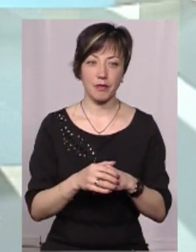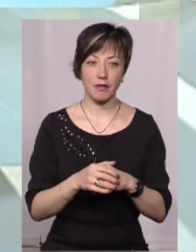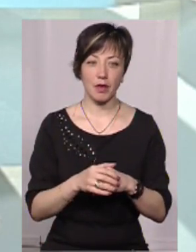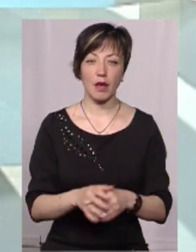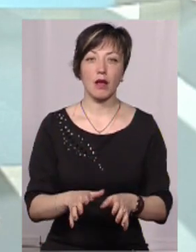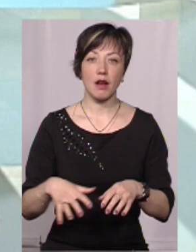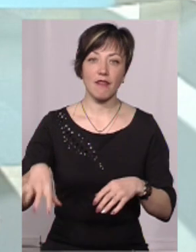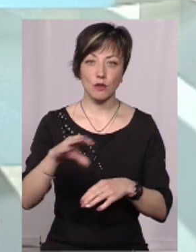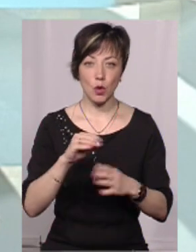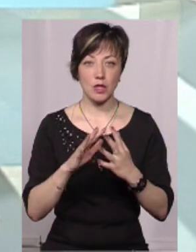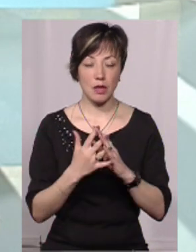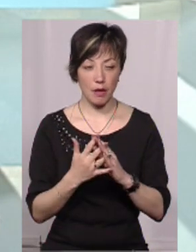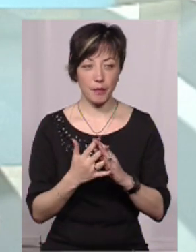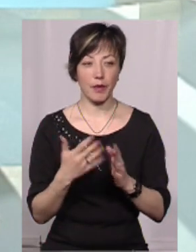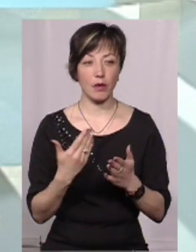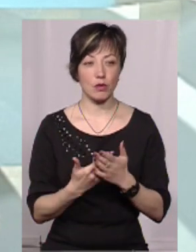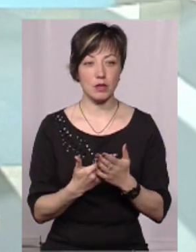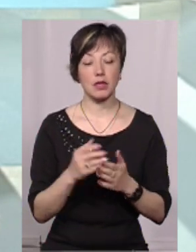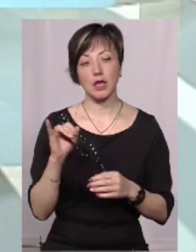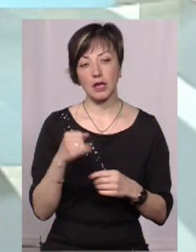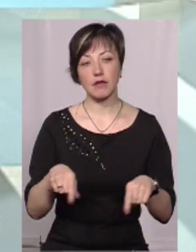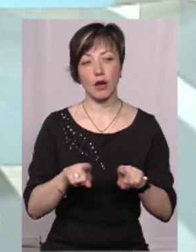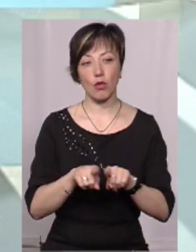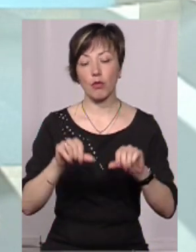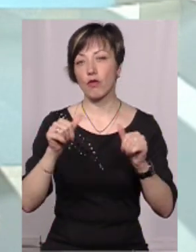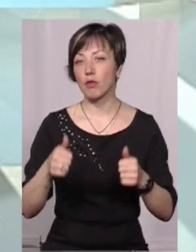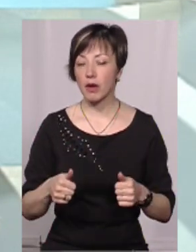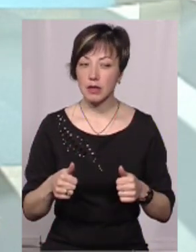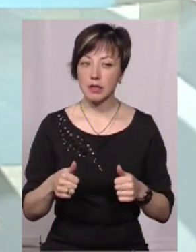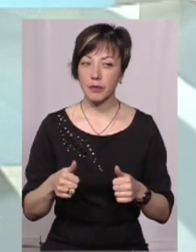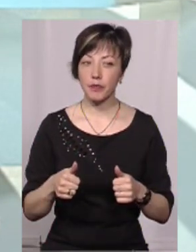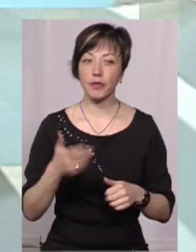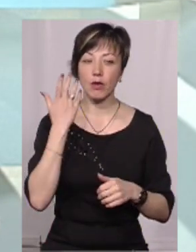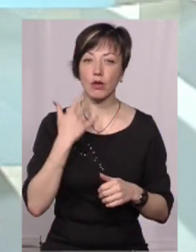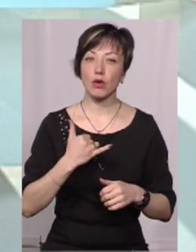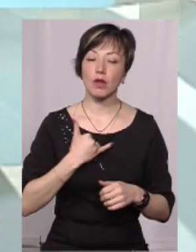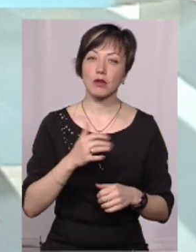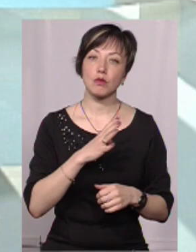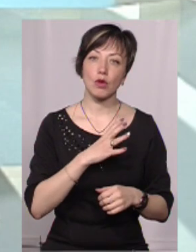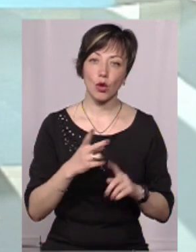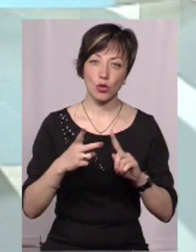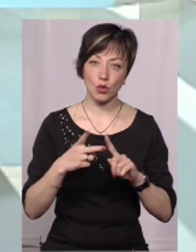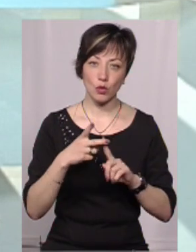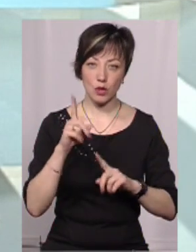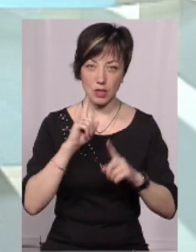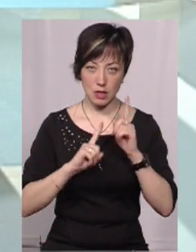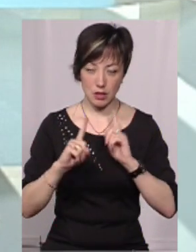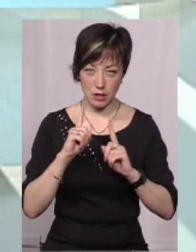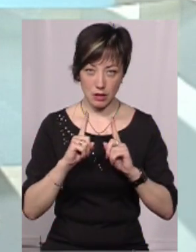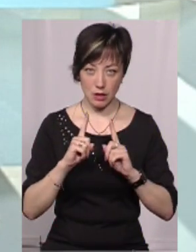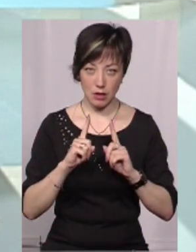можна повідомити для всього села. Ось. І в такому форматі, коли в нас було вже друге засід,